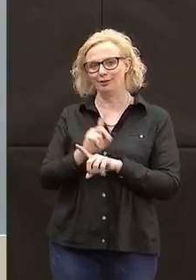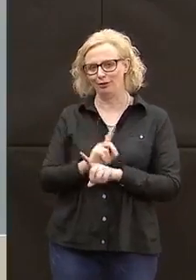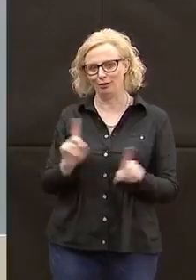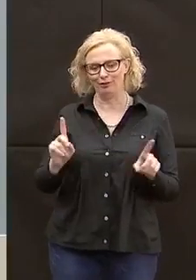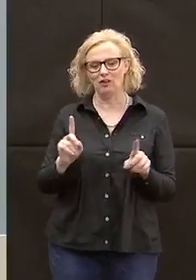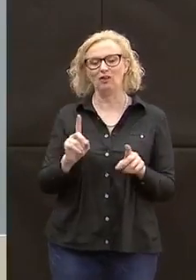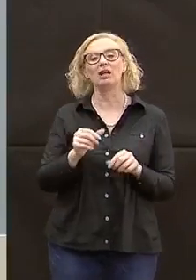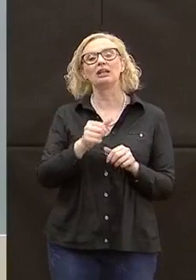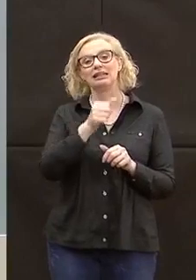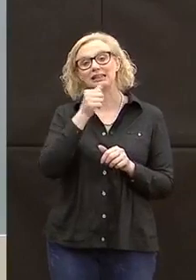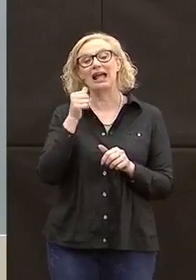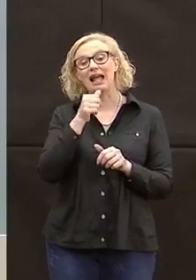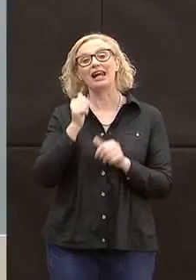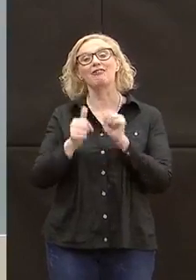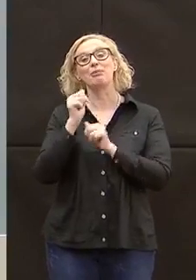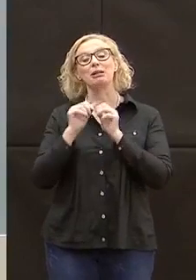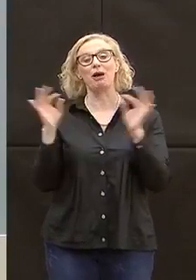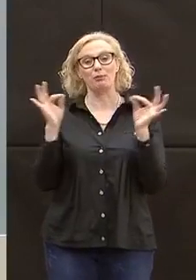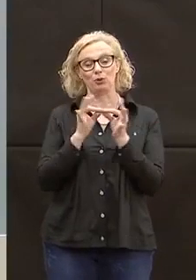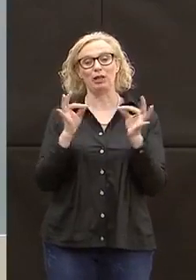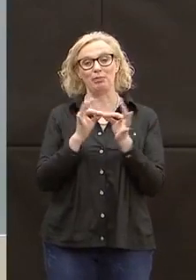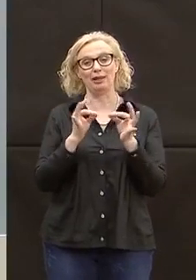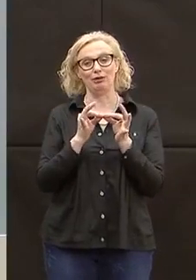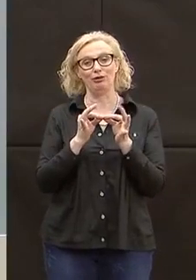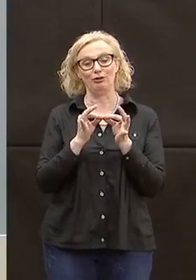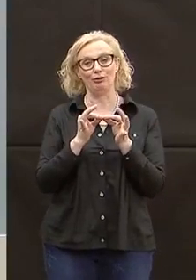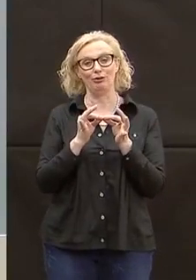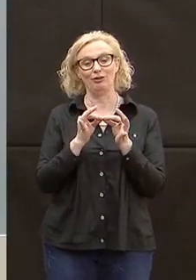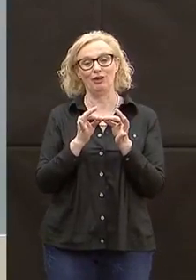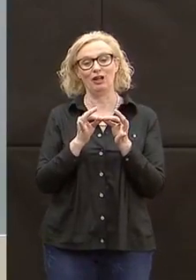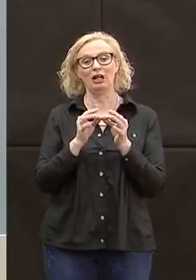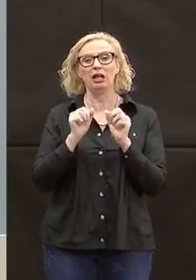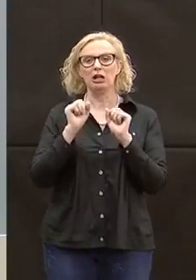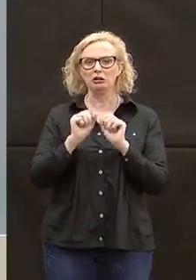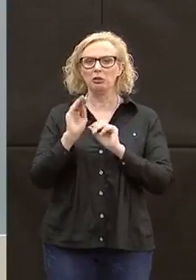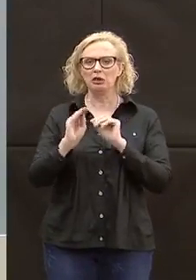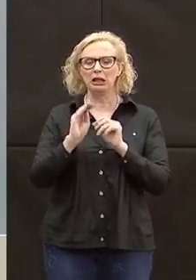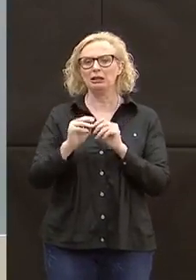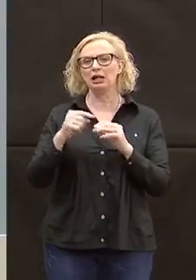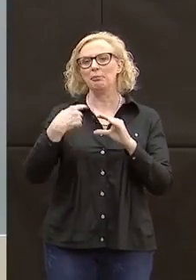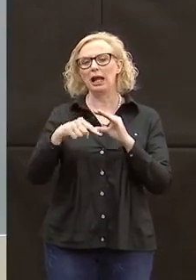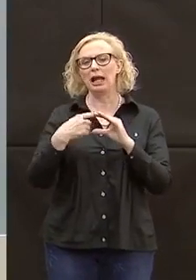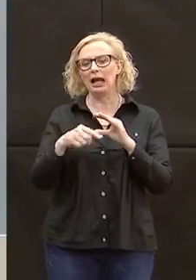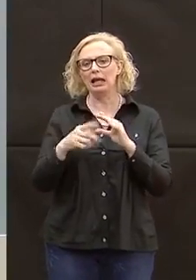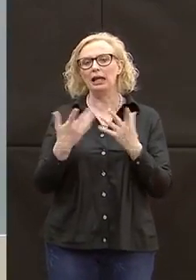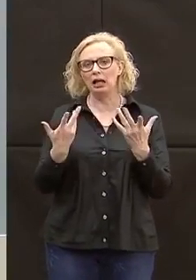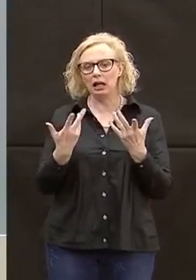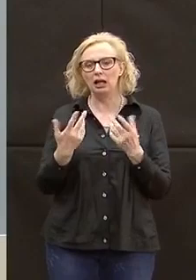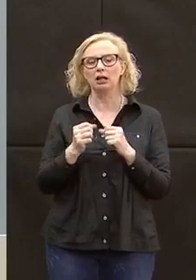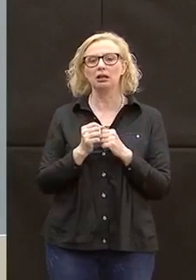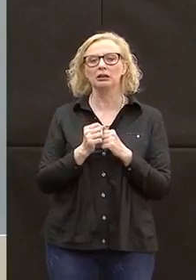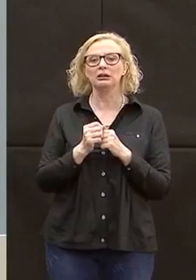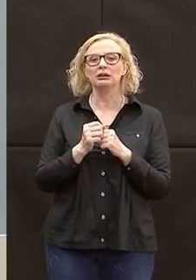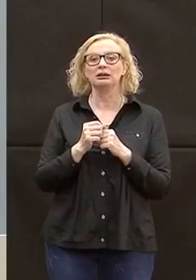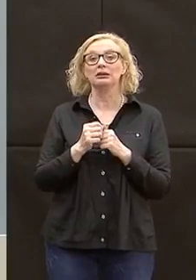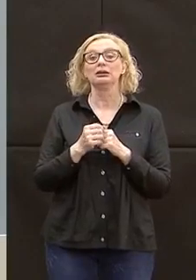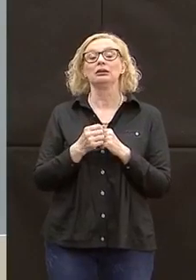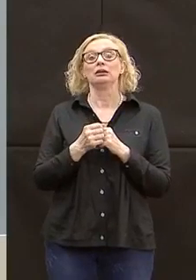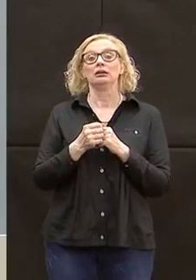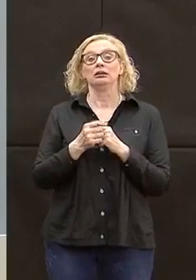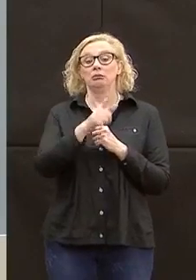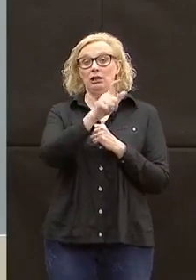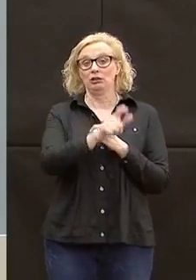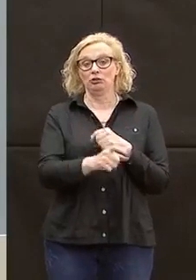tamponi vengono effettuati su appuntamento, quindi si può chiedere tramite mail ovviamente a chi deve fare il tampone